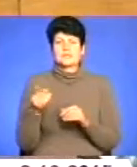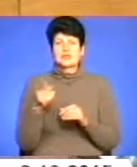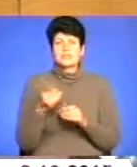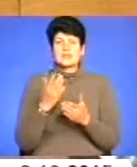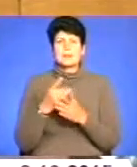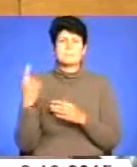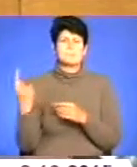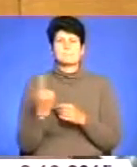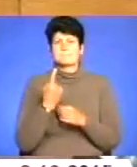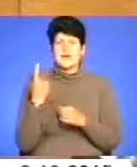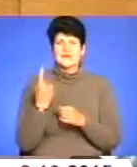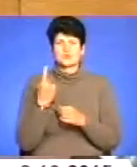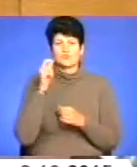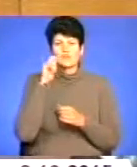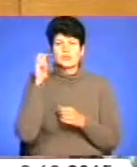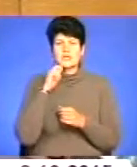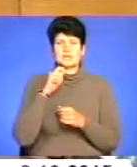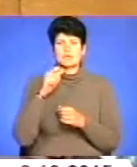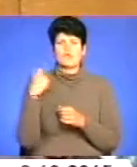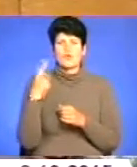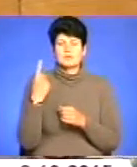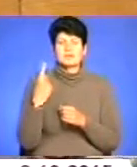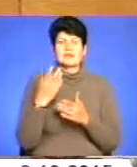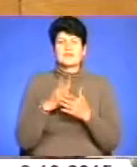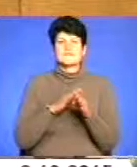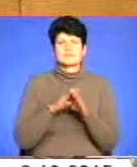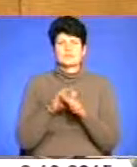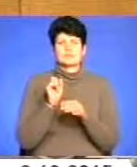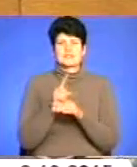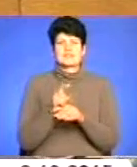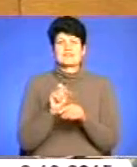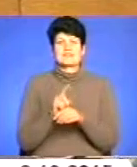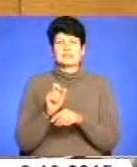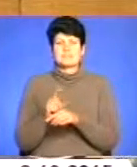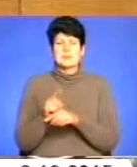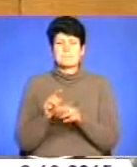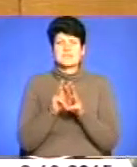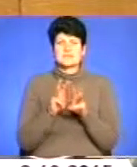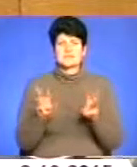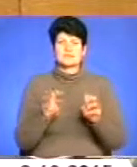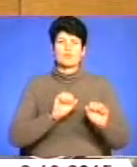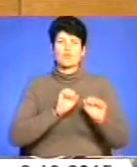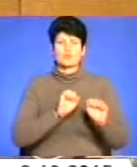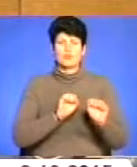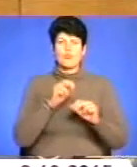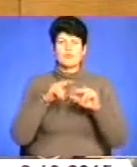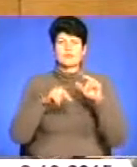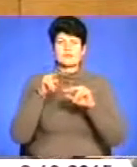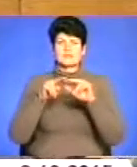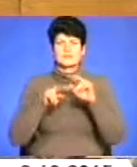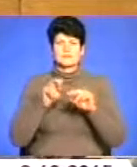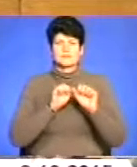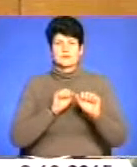є першою в Україні областю, котра виконала поставлені завдання Міністерством оборони по будівництву